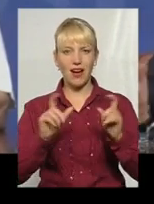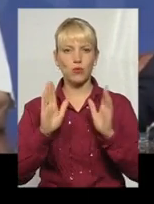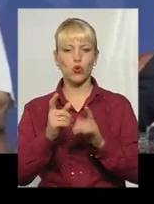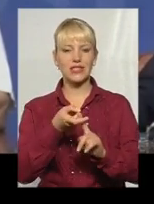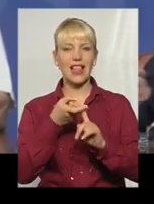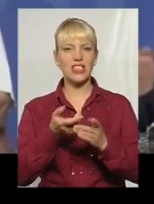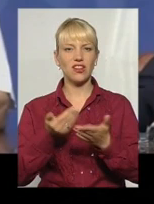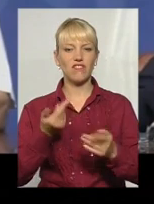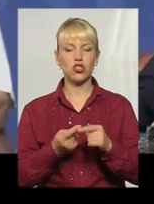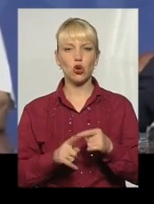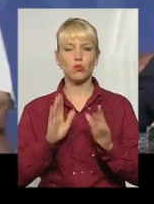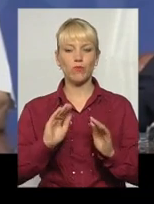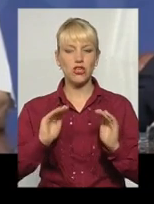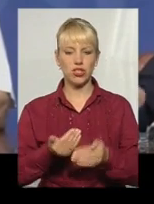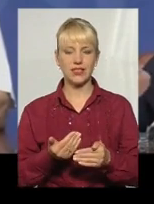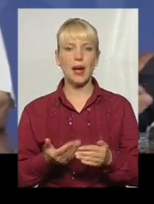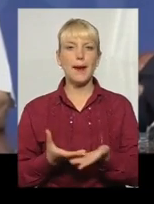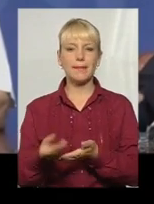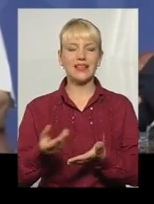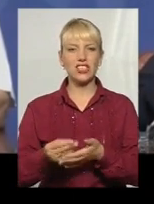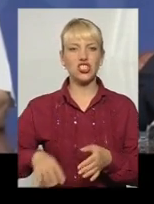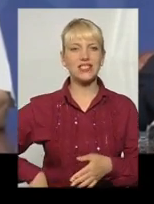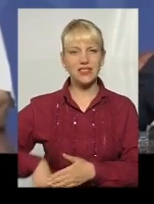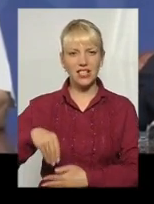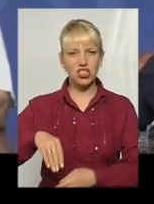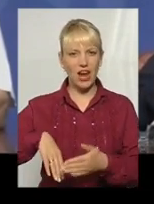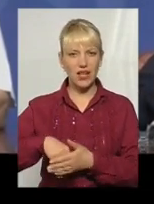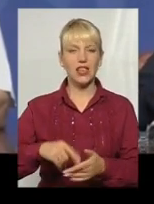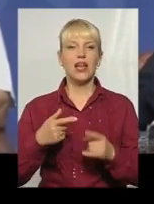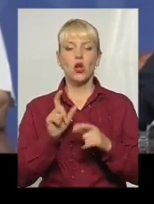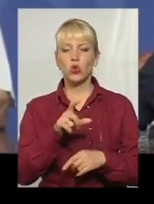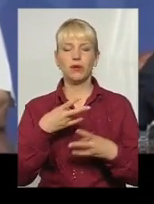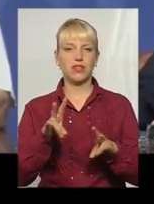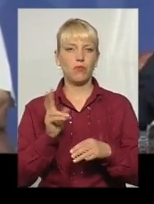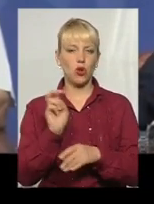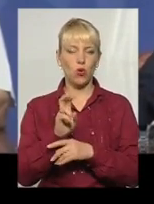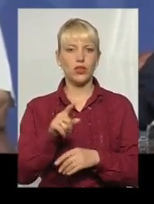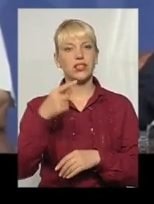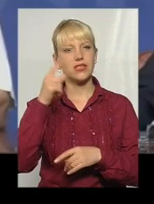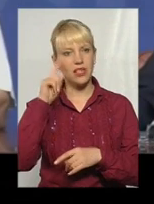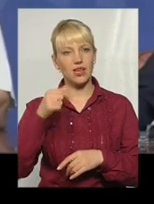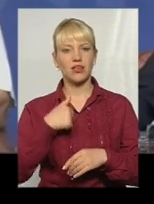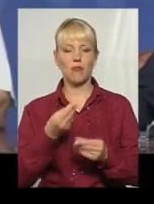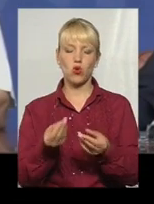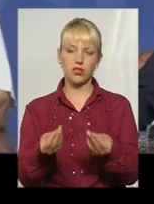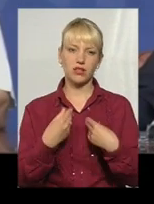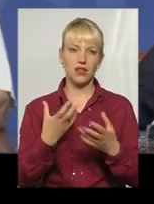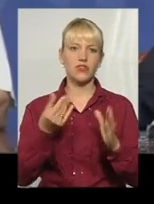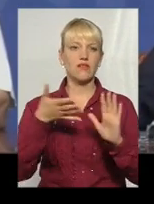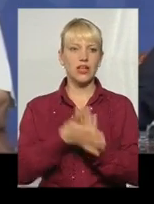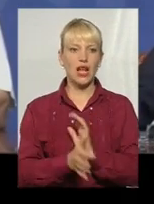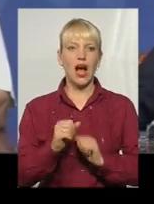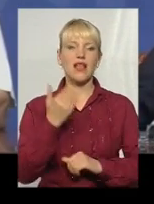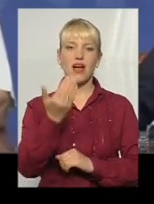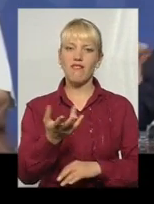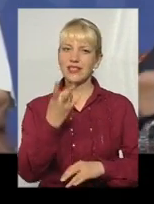Зменшаться платежі з кишені, відповідно. Людям не доведеться приходити, їм не будуть говорити, що знаєте, нам дали кошти, ми їм всі витратили, а на